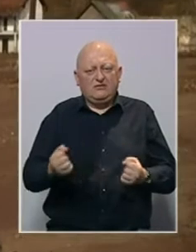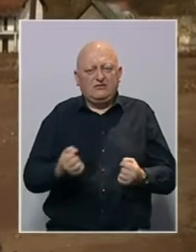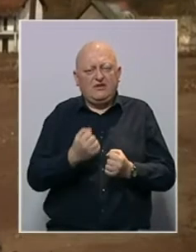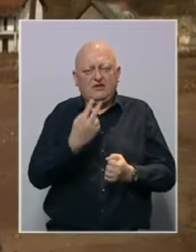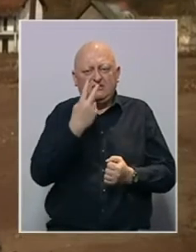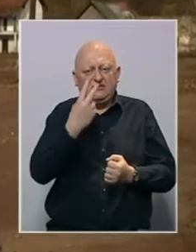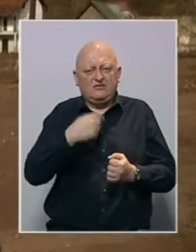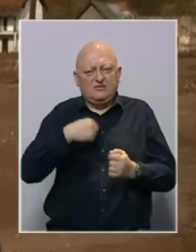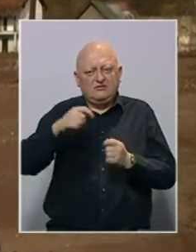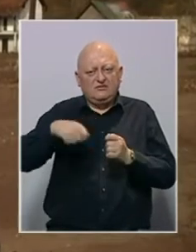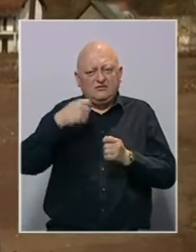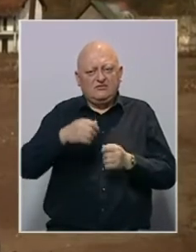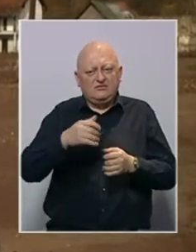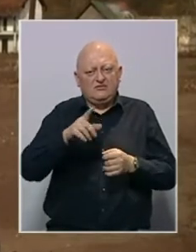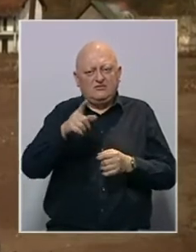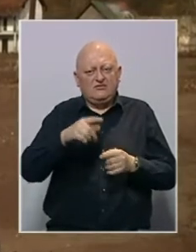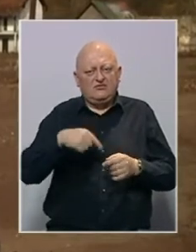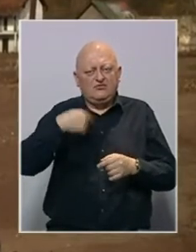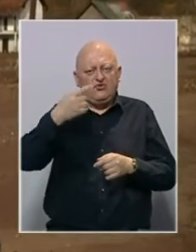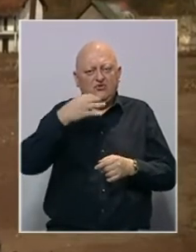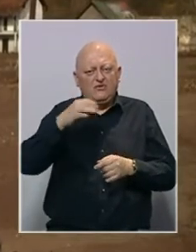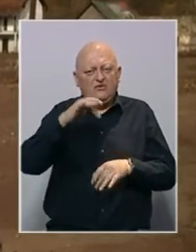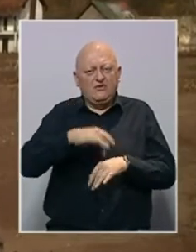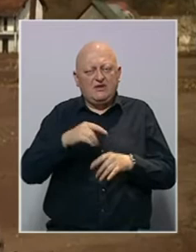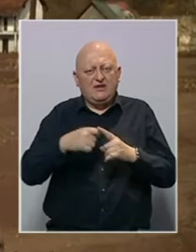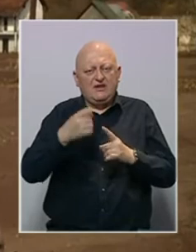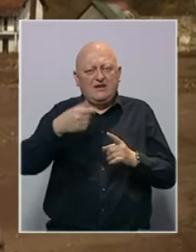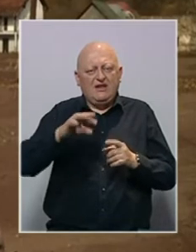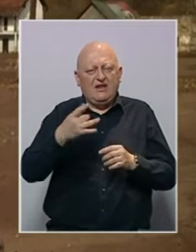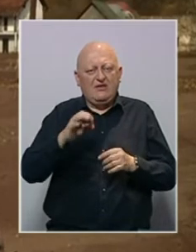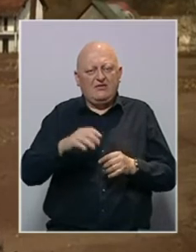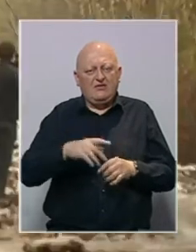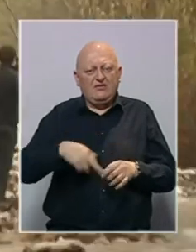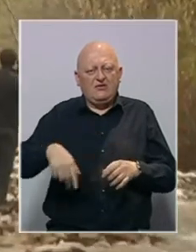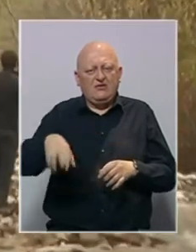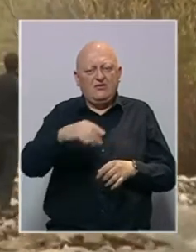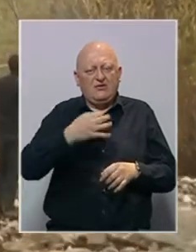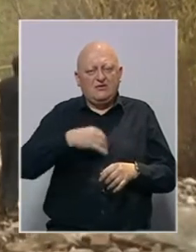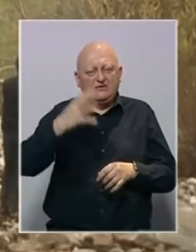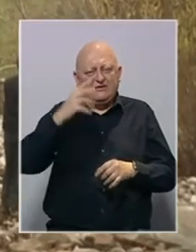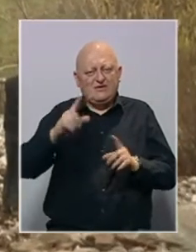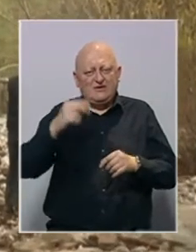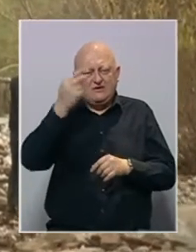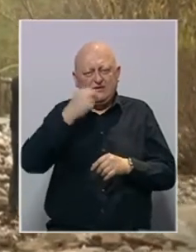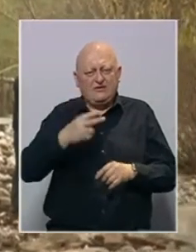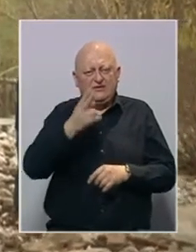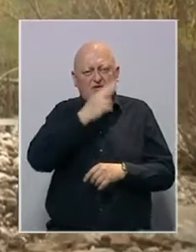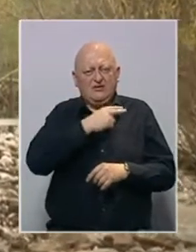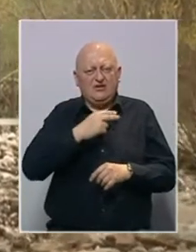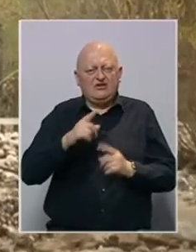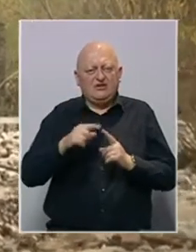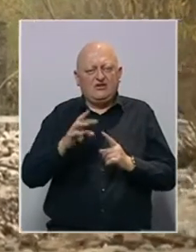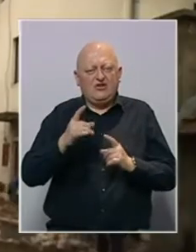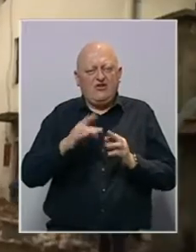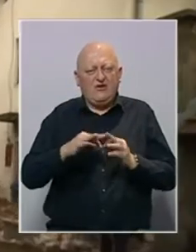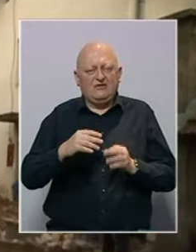koje je naša kamera zabilježila danas u toku dana u mjestu Kijevo, teren su obišli premijer Republike Srpske i načelnik Trnova